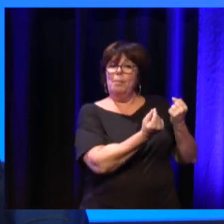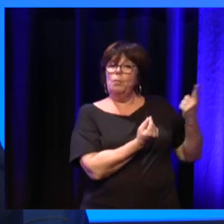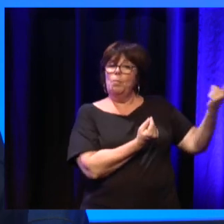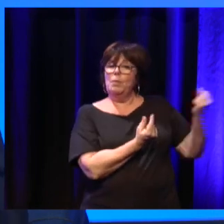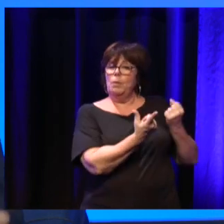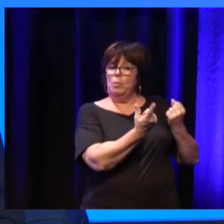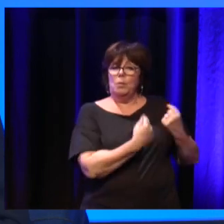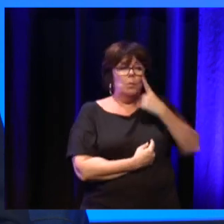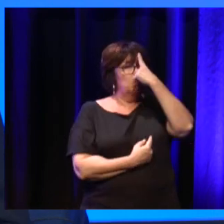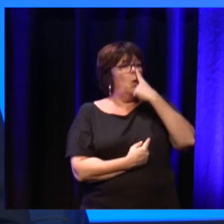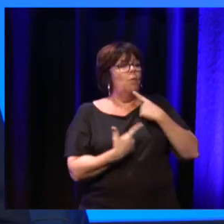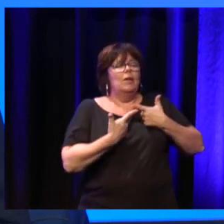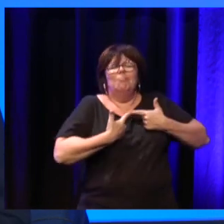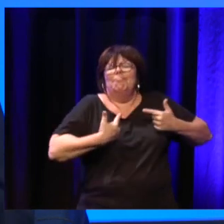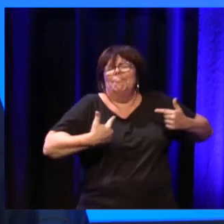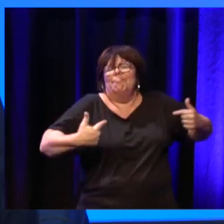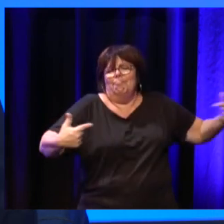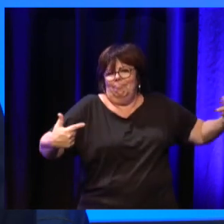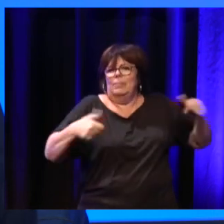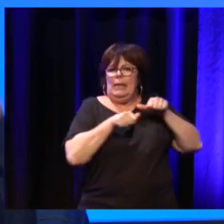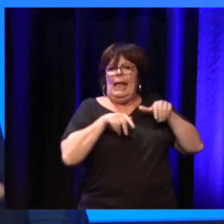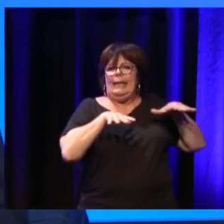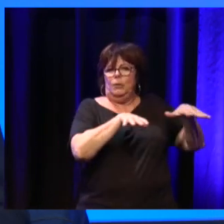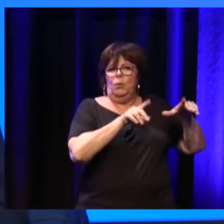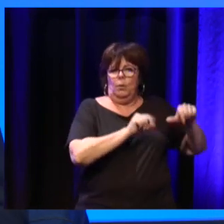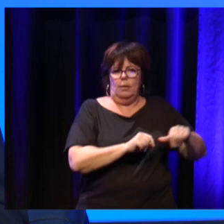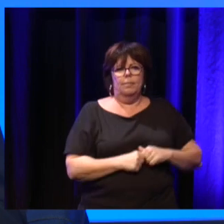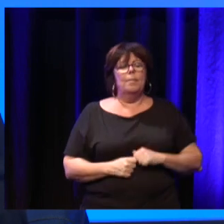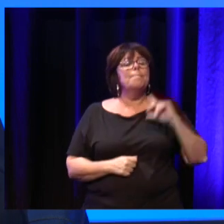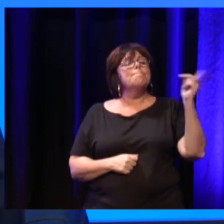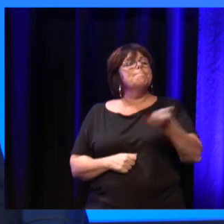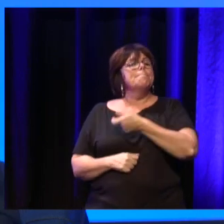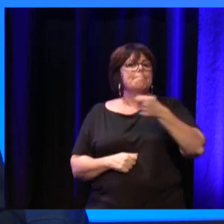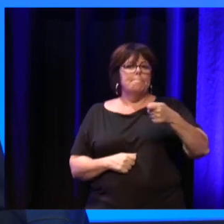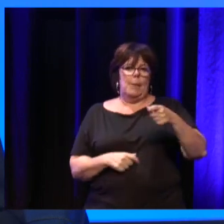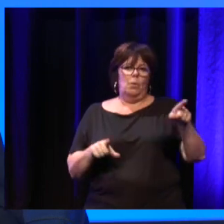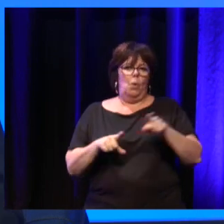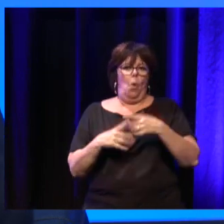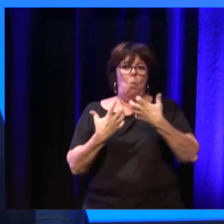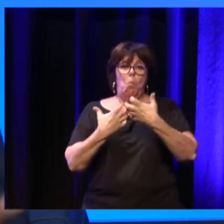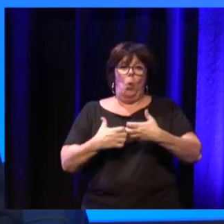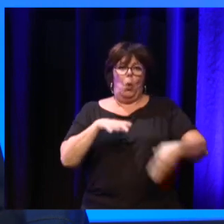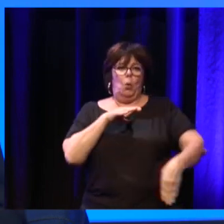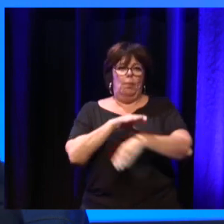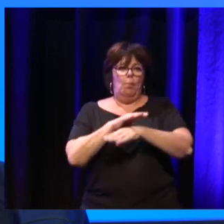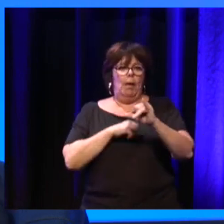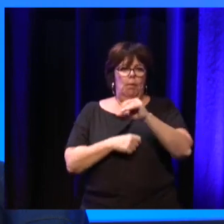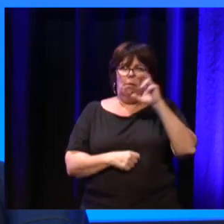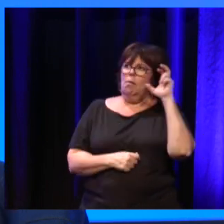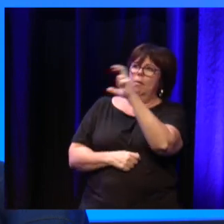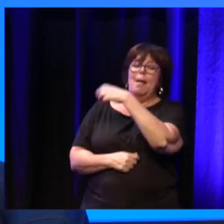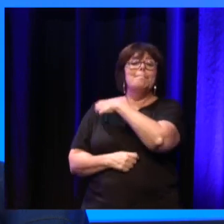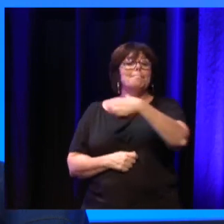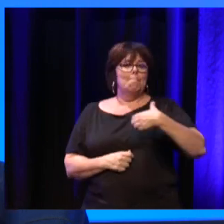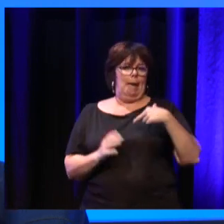varié. Bien évidemment, la mairie, on le remercie, et la locomotive. On a une impulsion politique, on a une vraie volonté politique pour